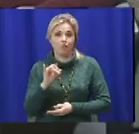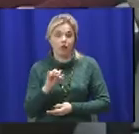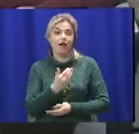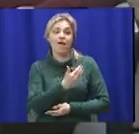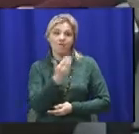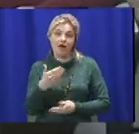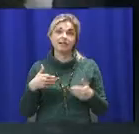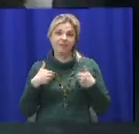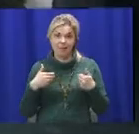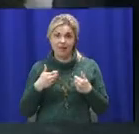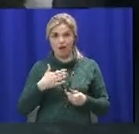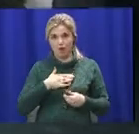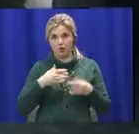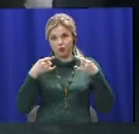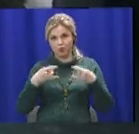вітаю в нашій студії.